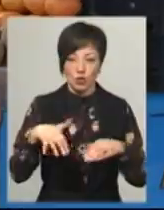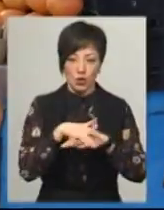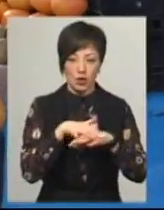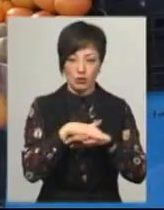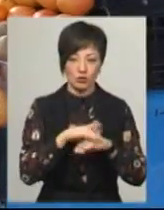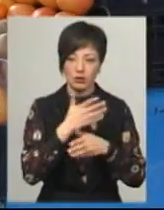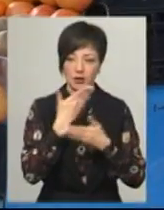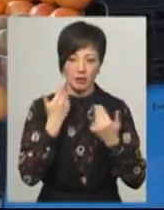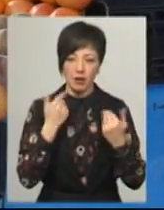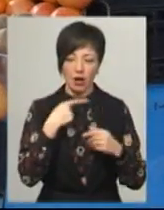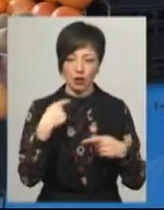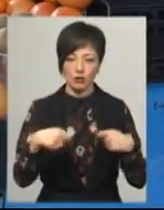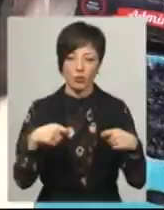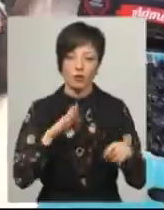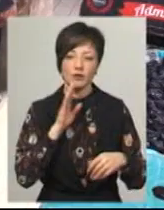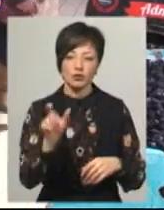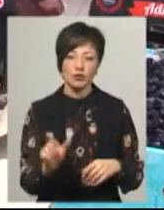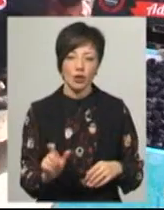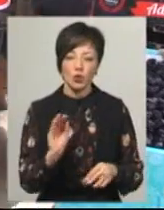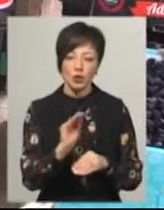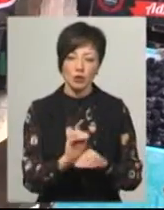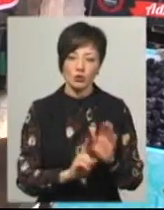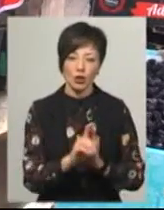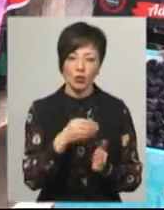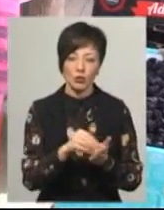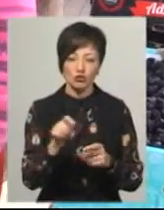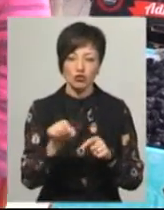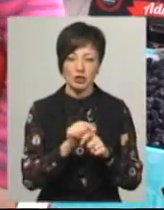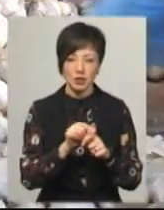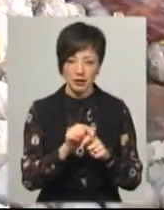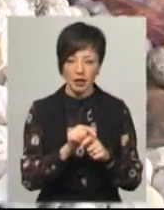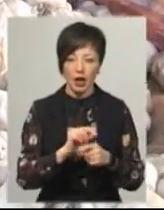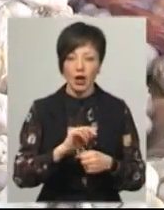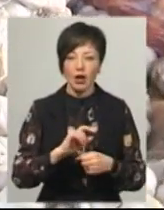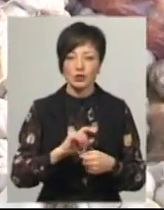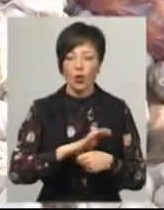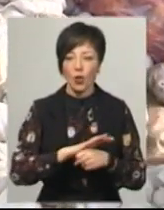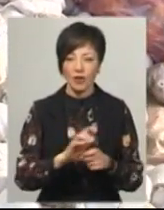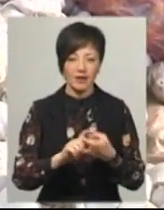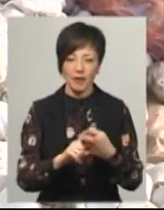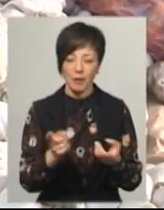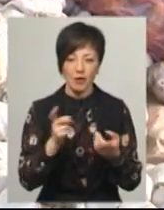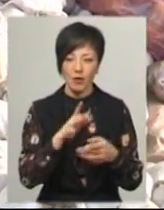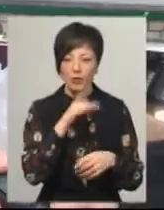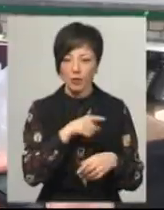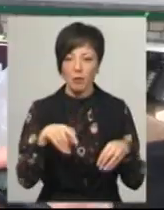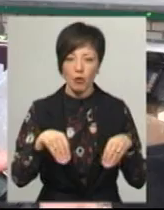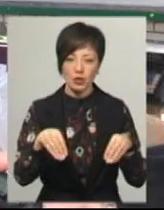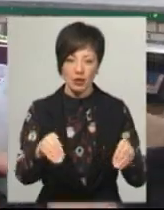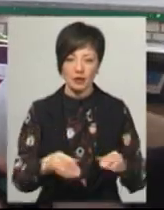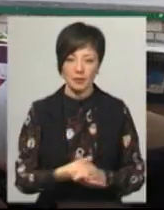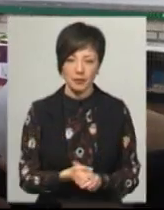каже продавчиня продуктового ринку Галина. Додає, більше почали купувати чесник. З коронавірусом це не пов'язує, каже, скоро сезон посадки.